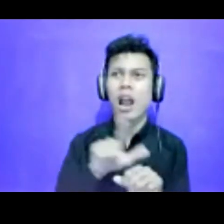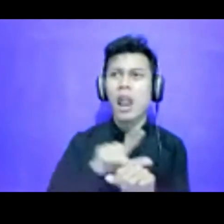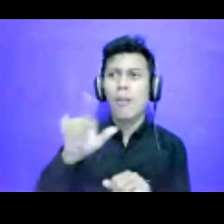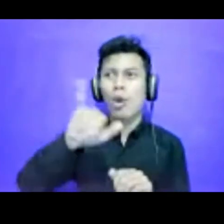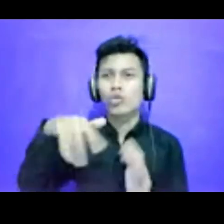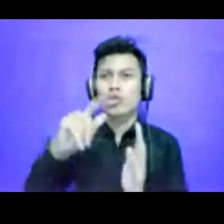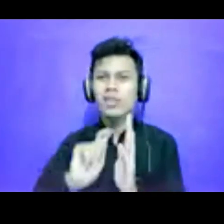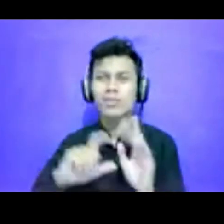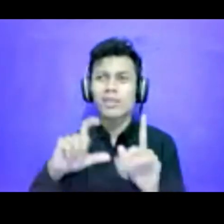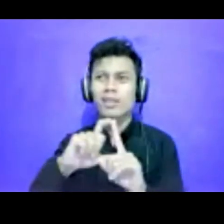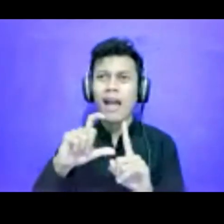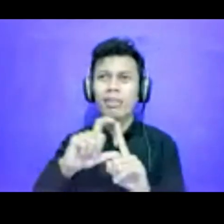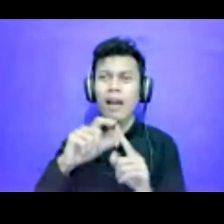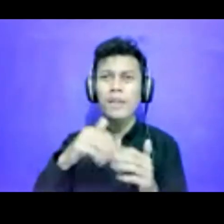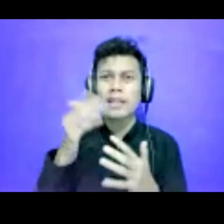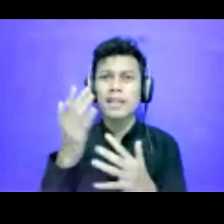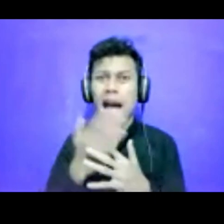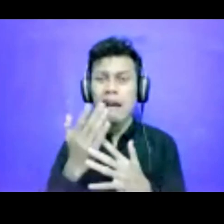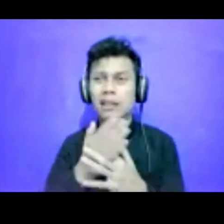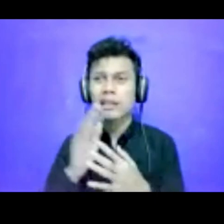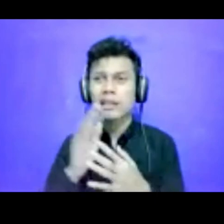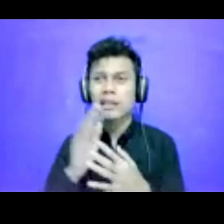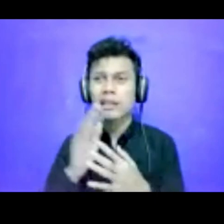data ini, bisa diakses teman-teman.